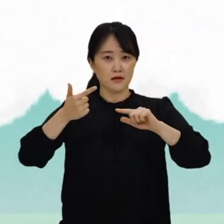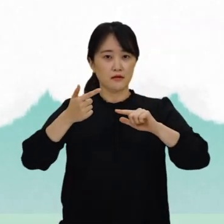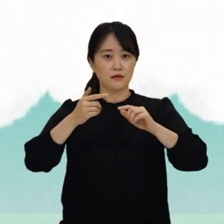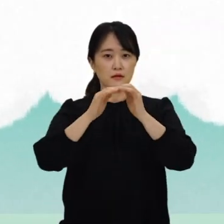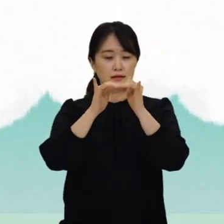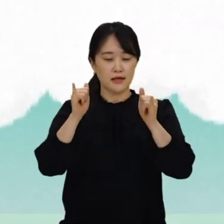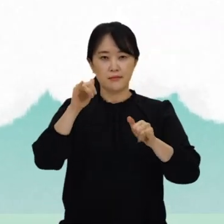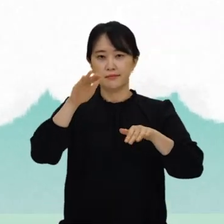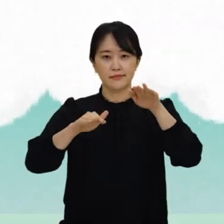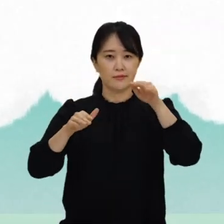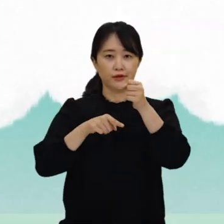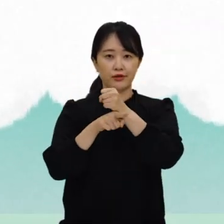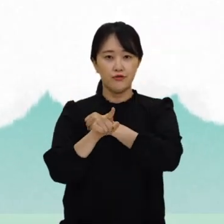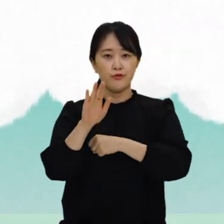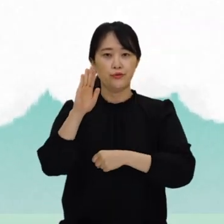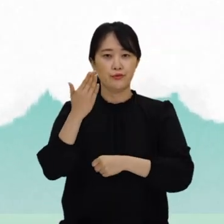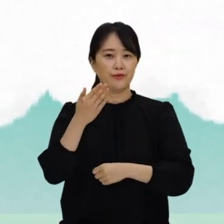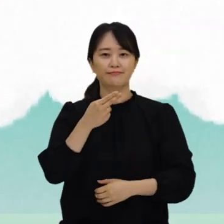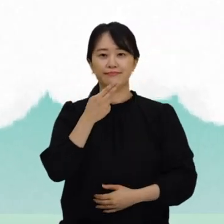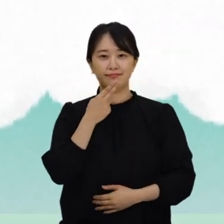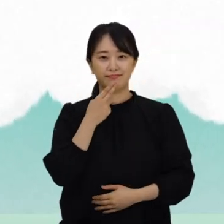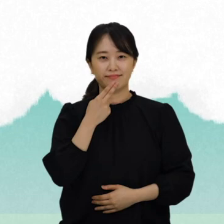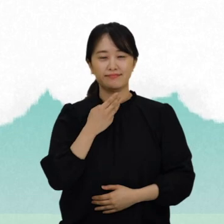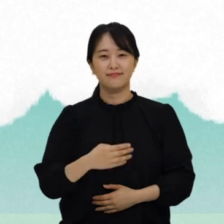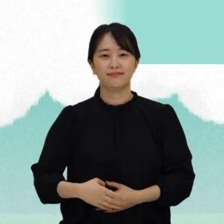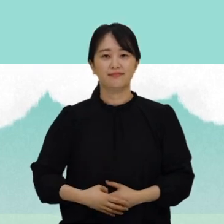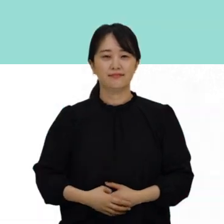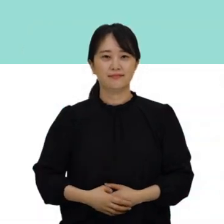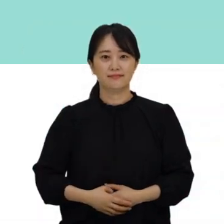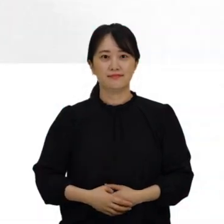사람을 차별하는 이유가 될 수 없습니다.